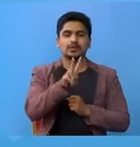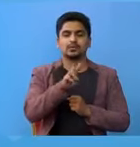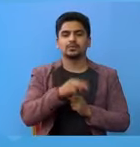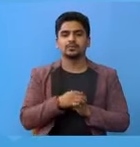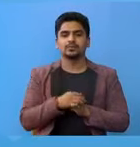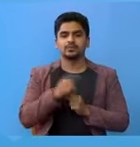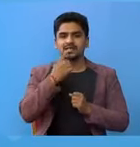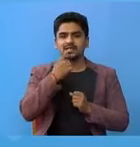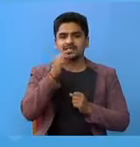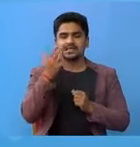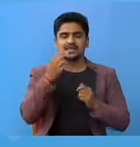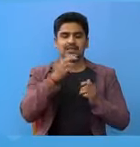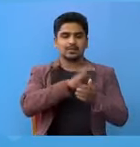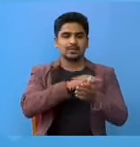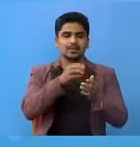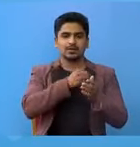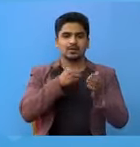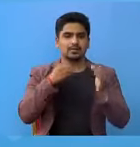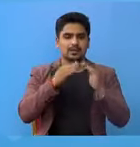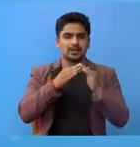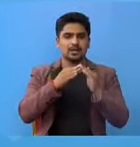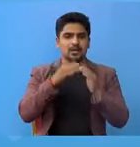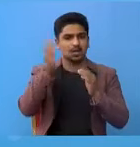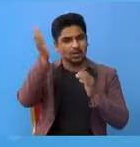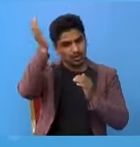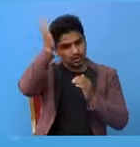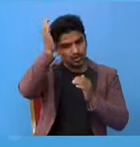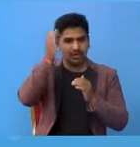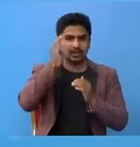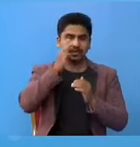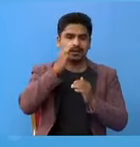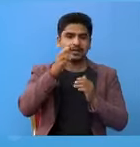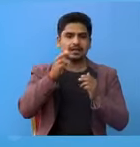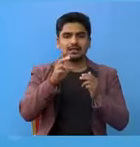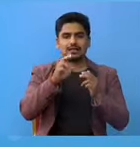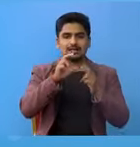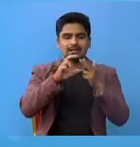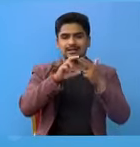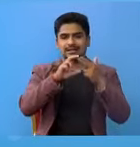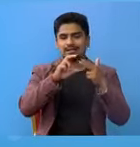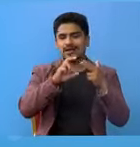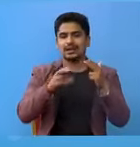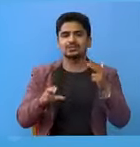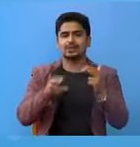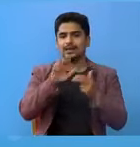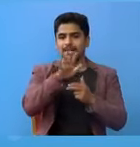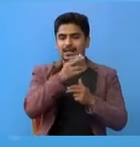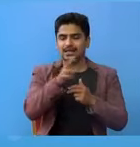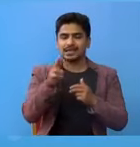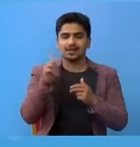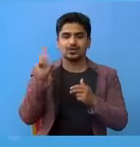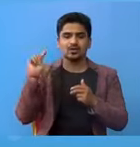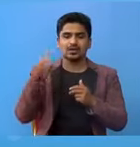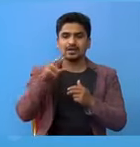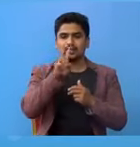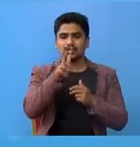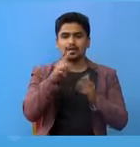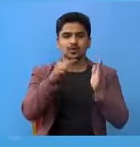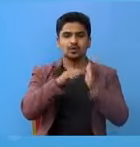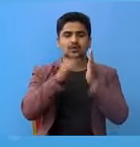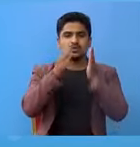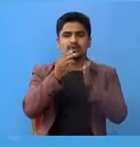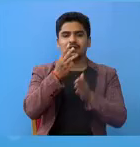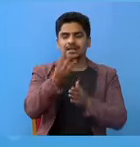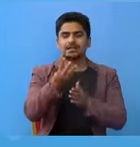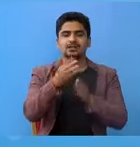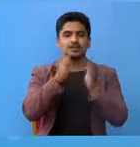सेती प्रादेशिक अस्पताल धनगडी में दार्जुला का पान जन, कईलाली का दुई जन र कंचनपुर का तीन